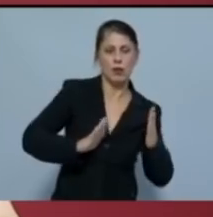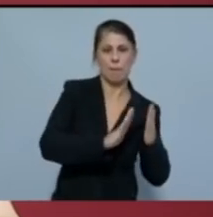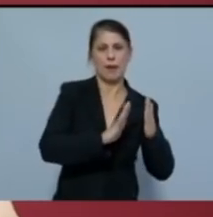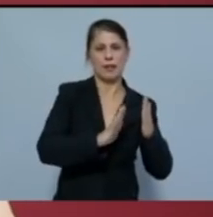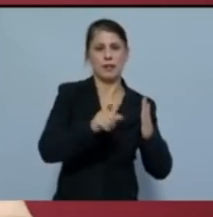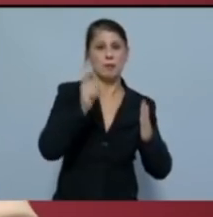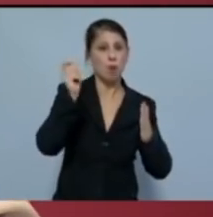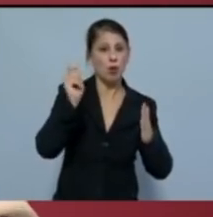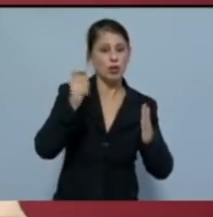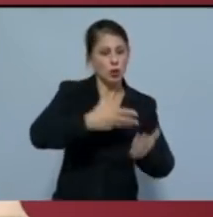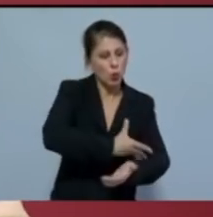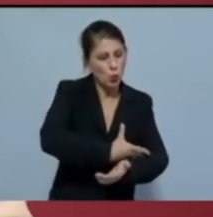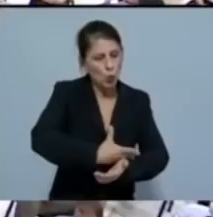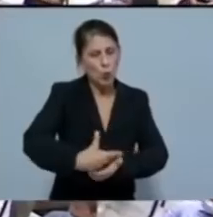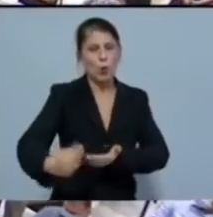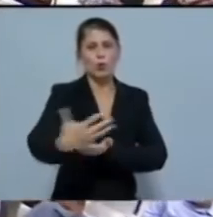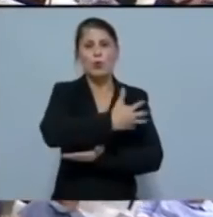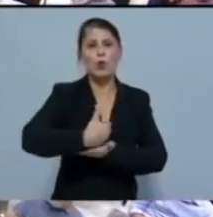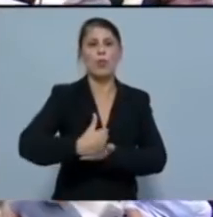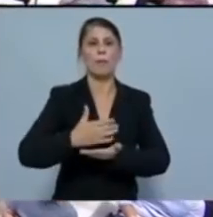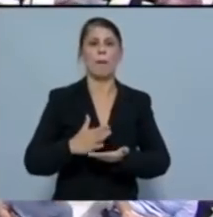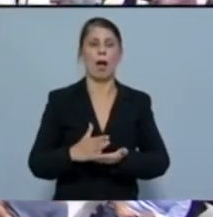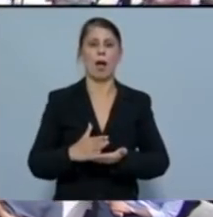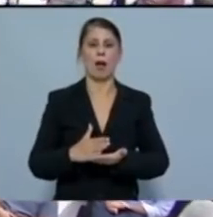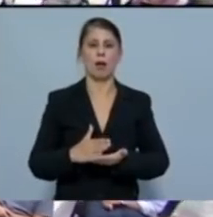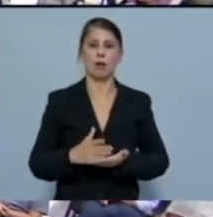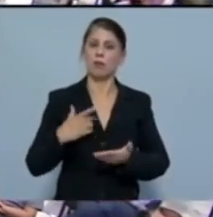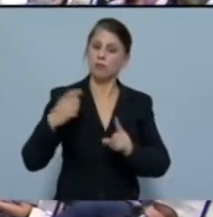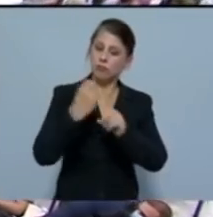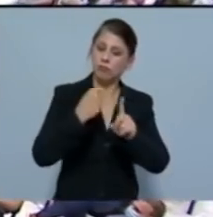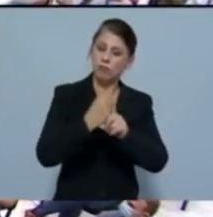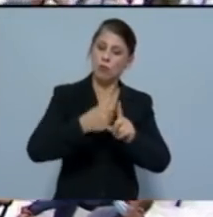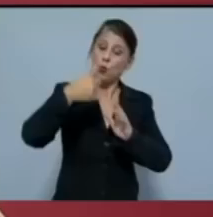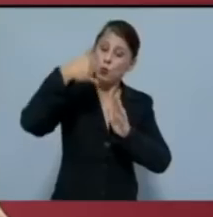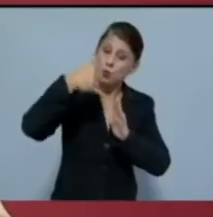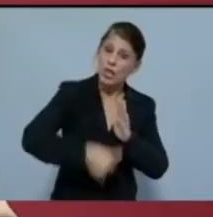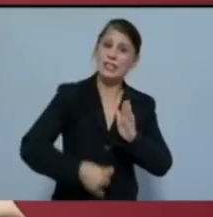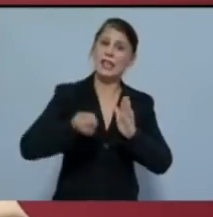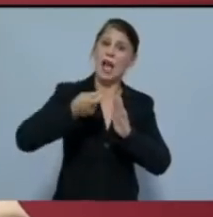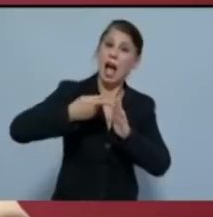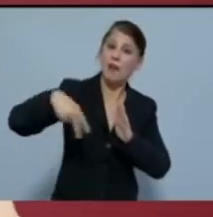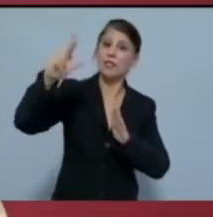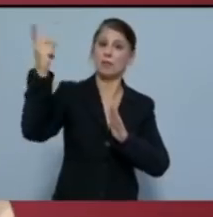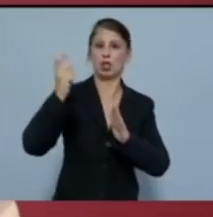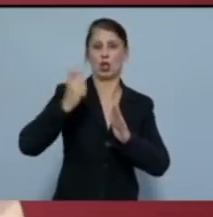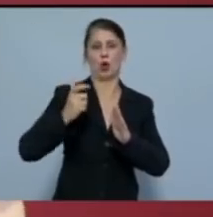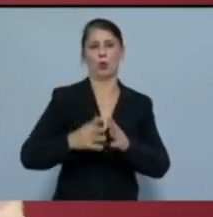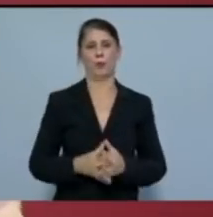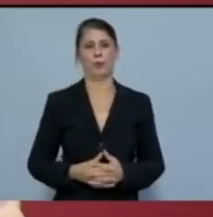αφέμαξης του λαϊκού εισοδήματος, διεκδικώντας ουσιαστικές αυξήσεις μισθών,